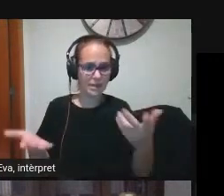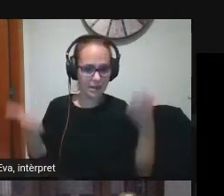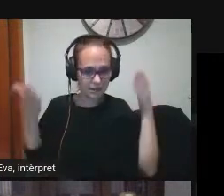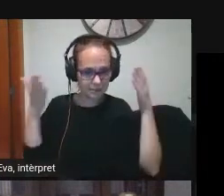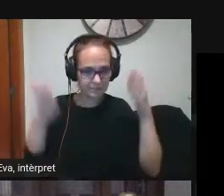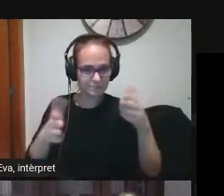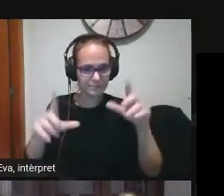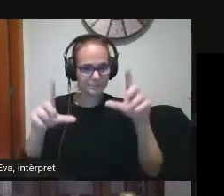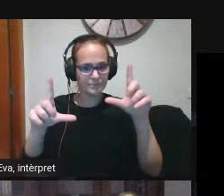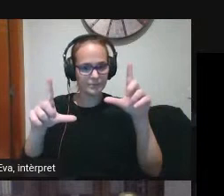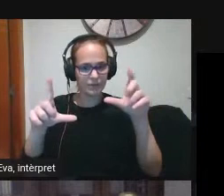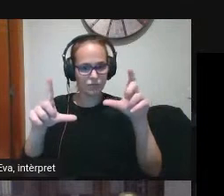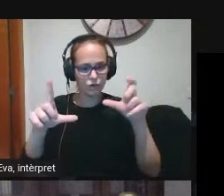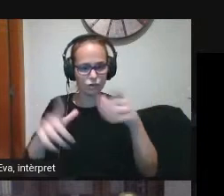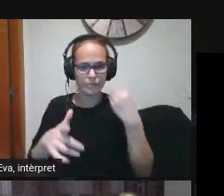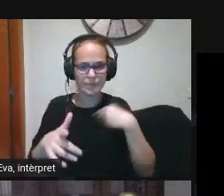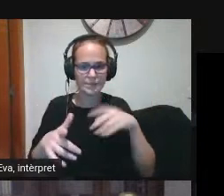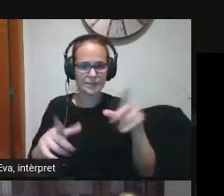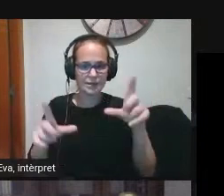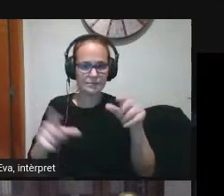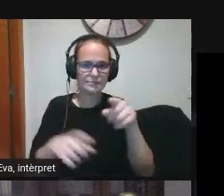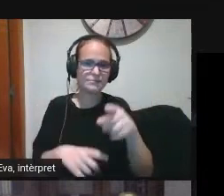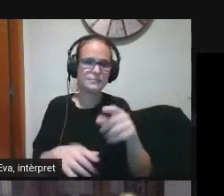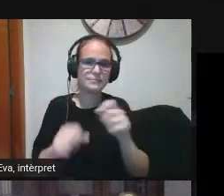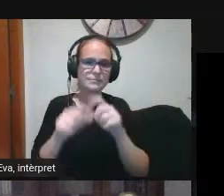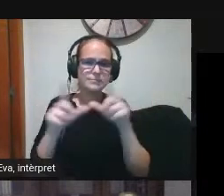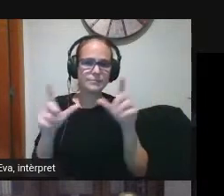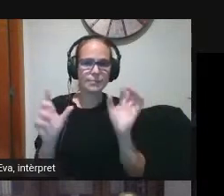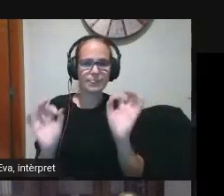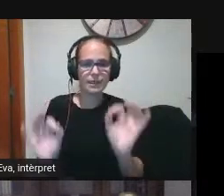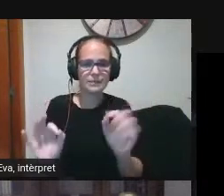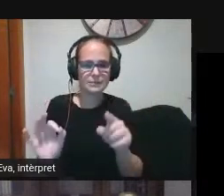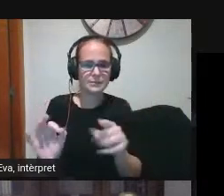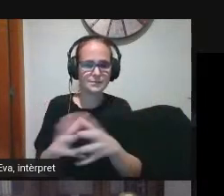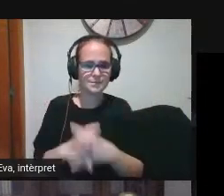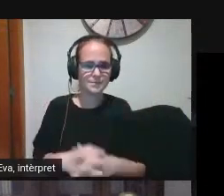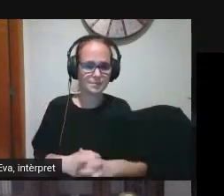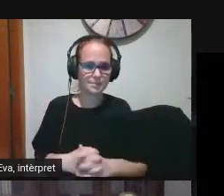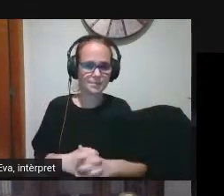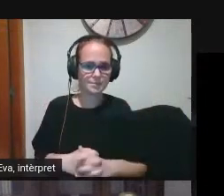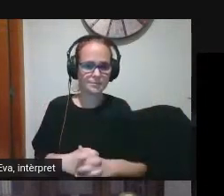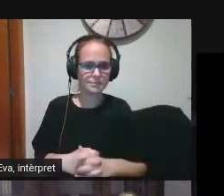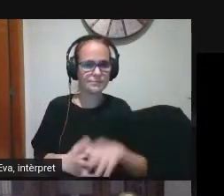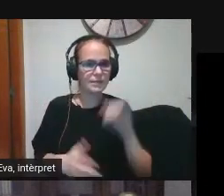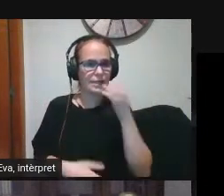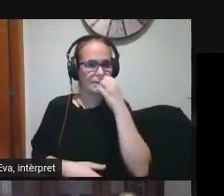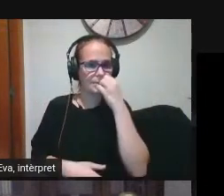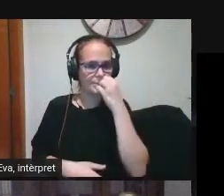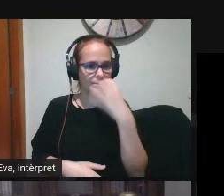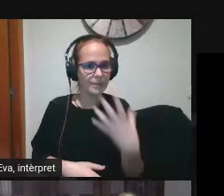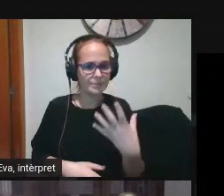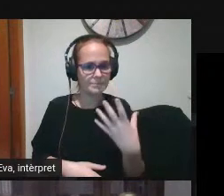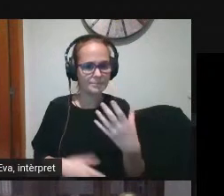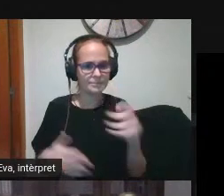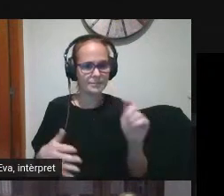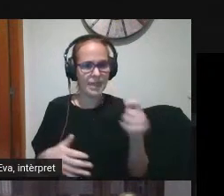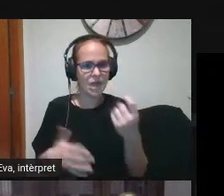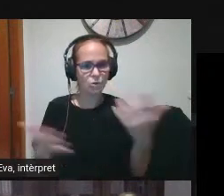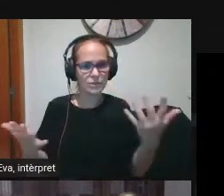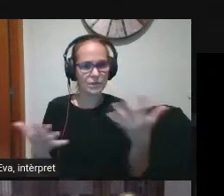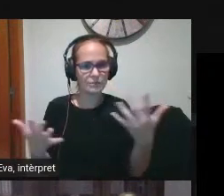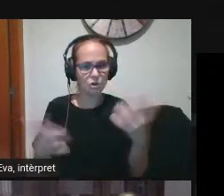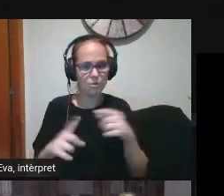aquesta fotografia i bé com aconseguim els